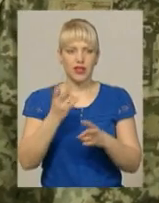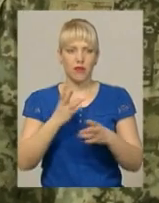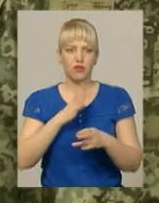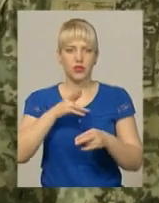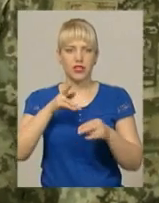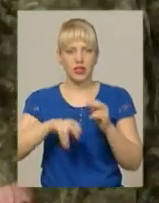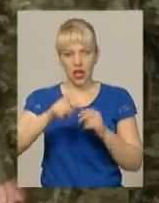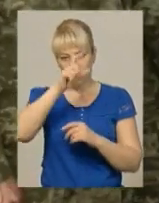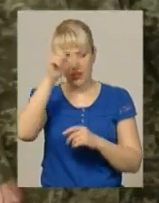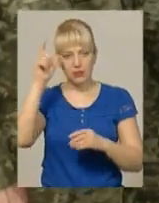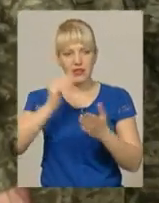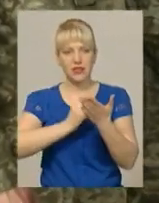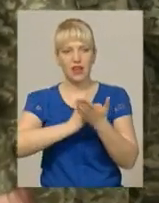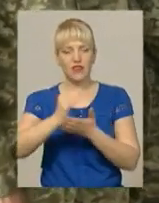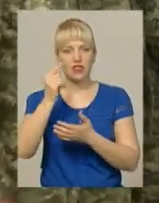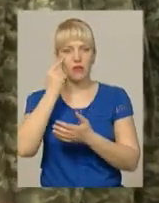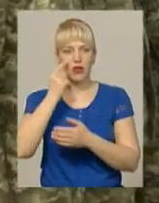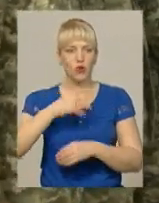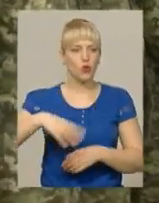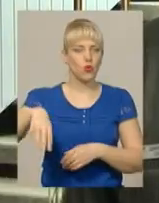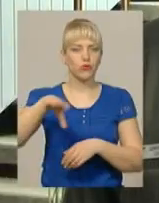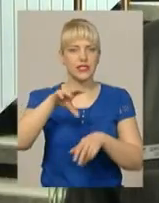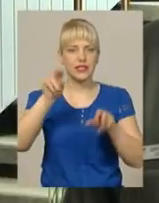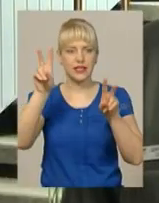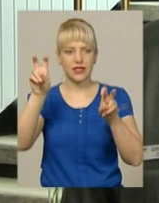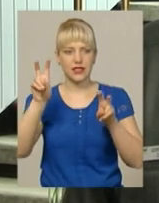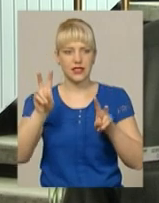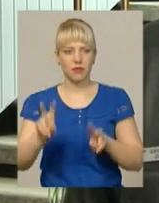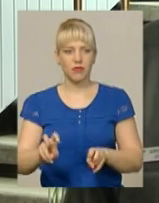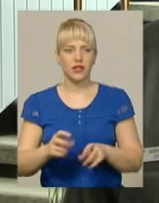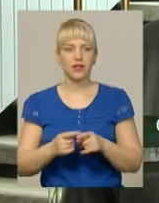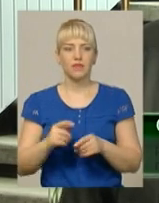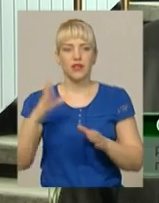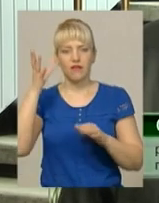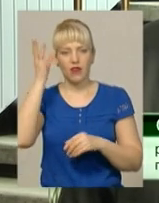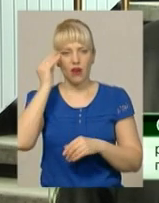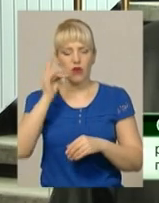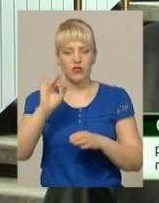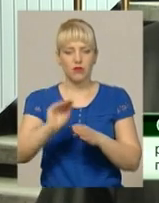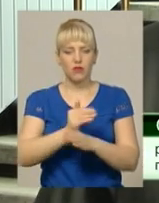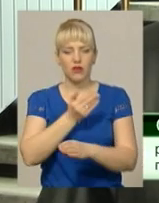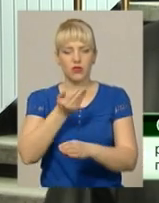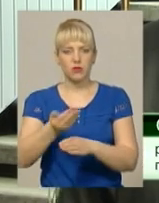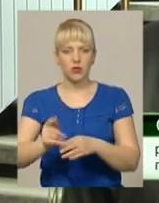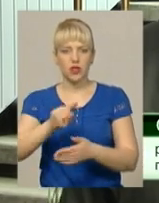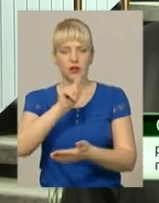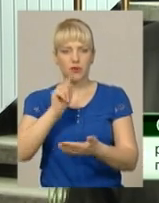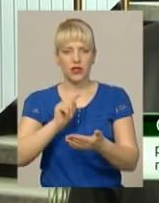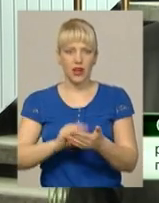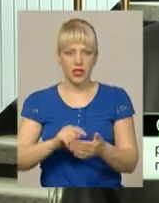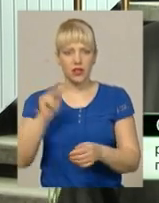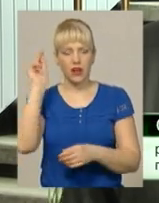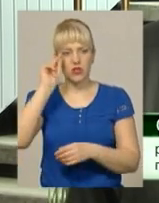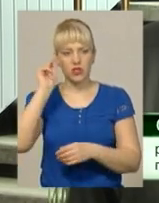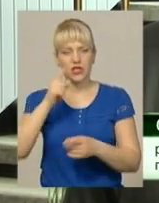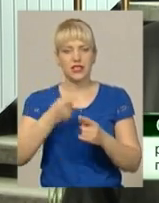академію з найвищими оцінками з усіх дисциплін, каже ректору вишу Олег Шенка Рук. «Враховуються при розподілі питання навчання,